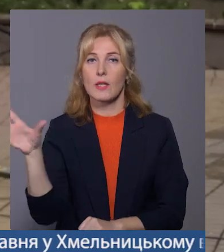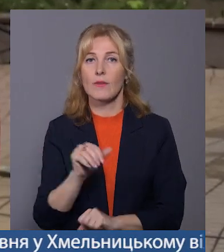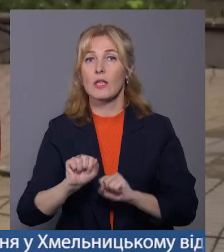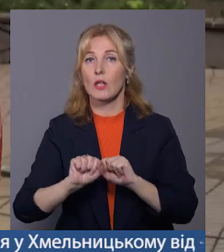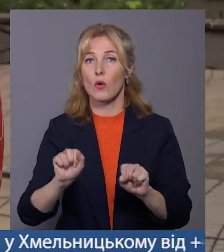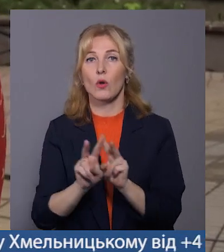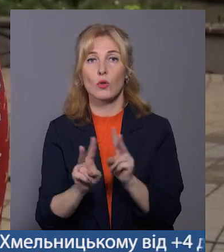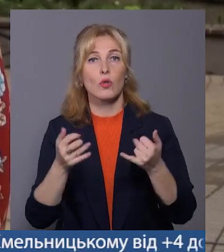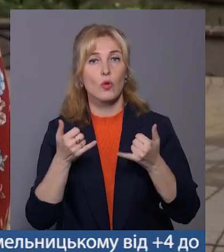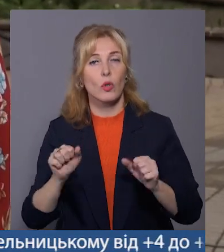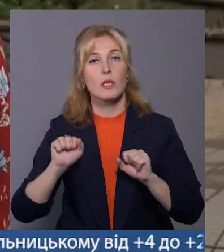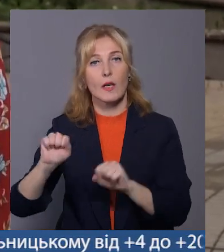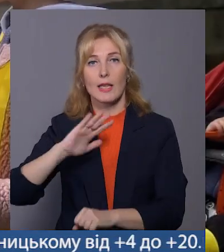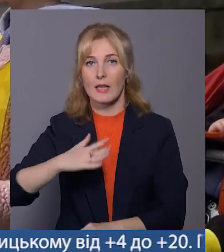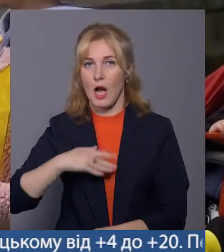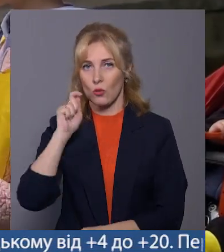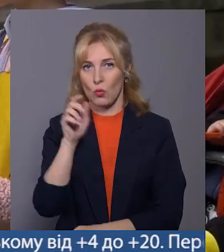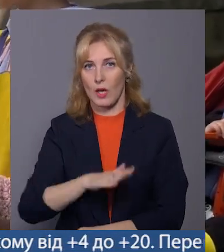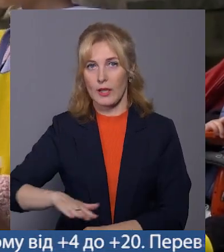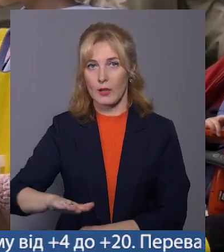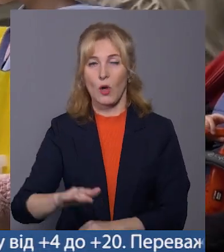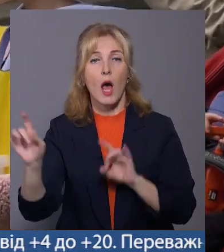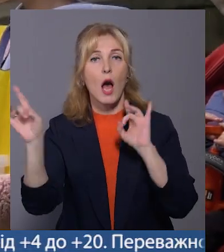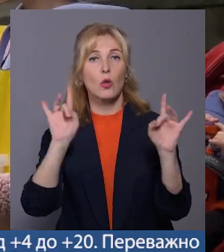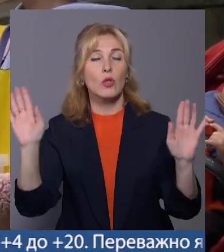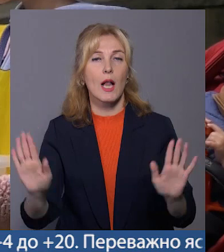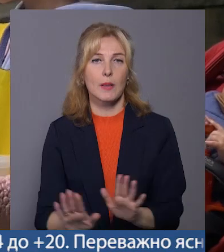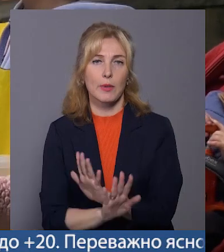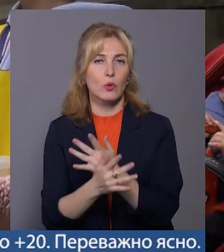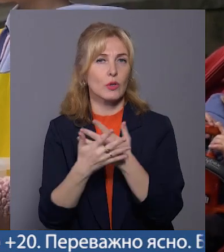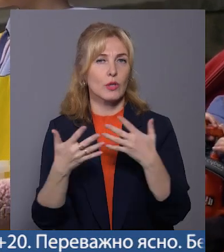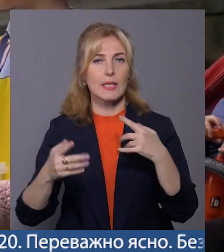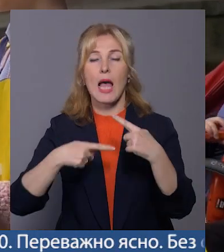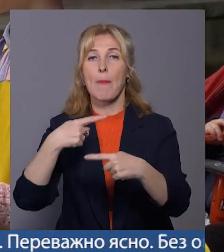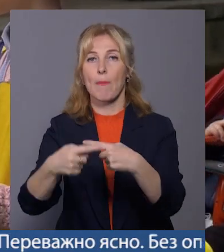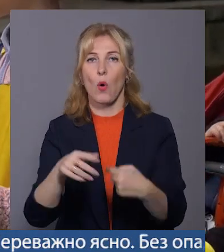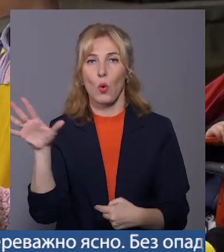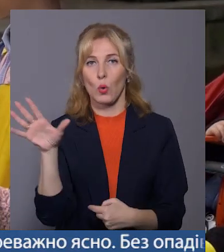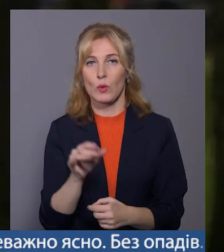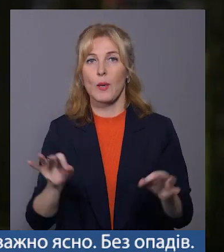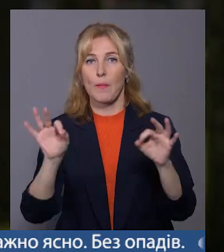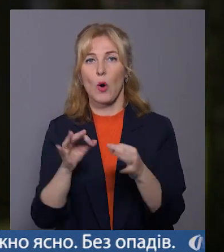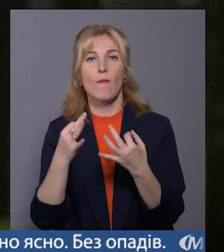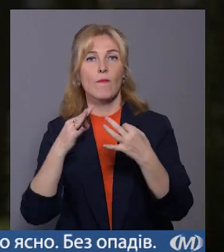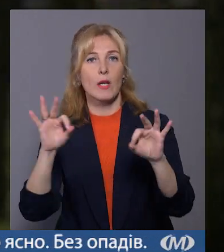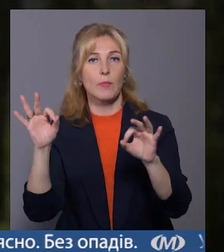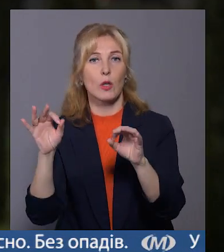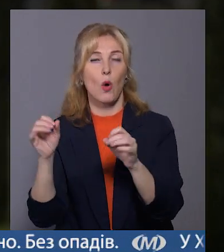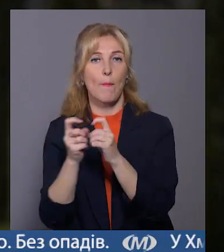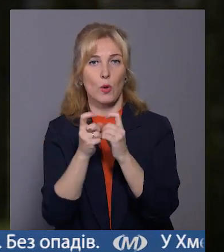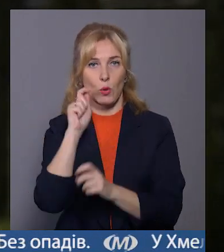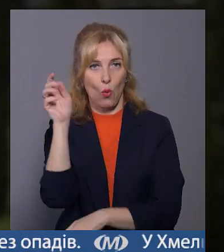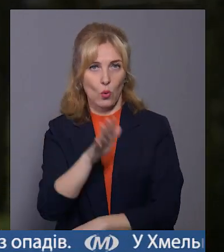які сьогодні захищають нашу Україну. Лунали мелодії та пісні різних епох. Усім – про визвольну боротьбу України.